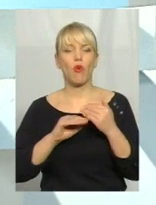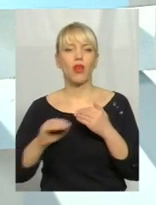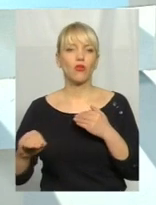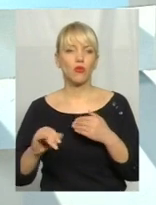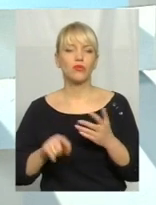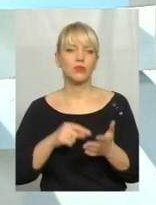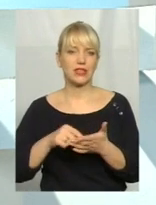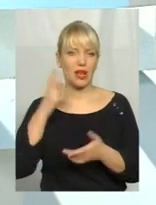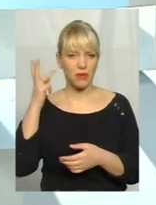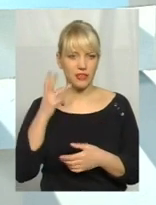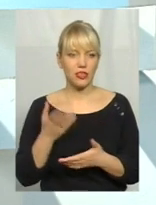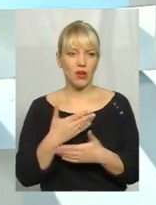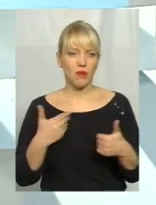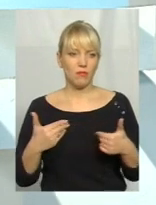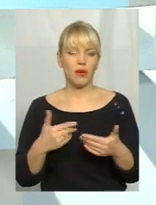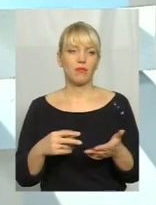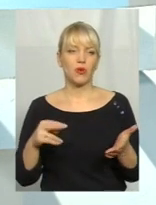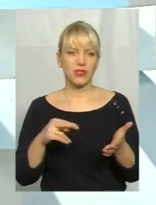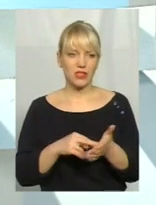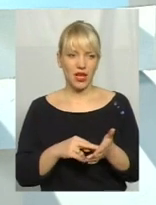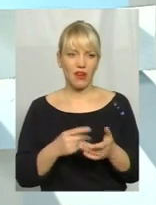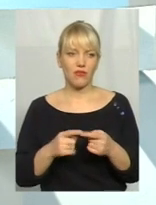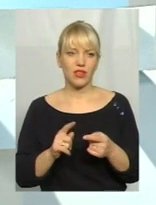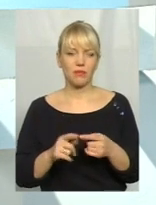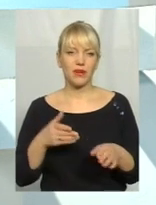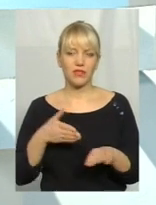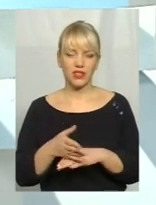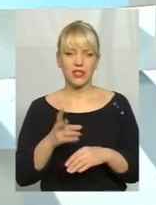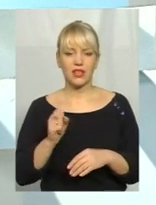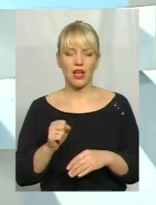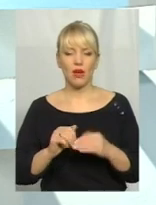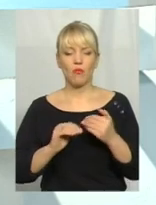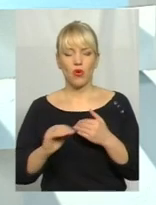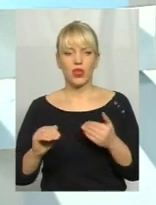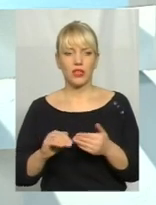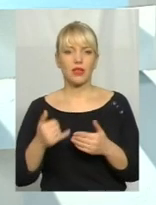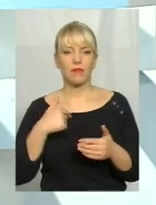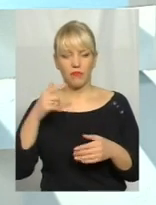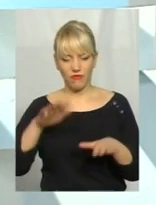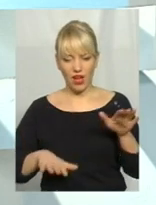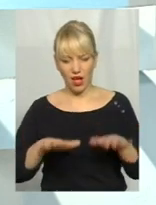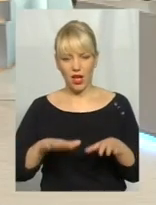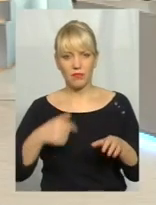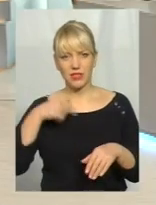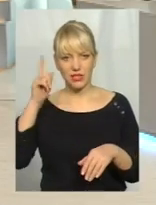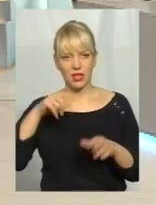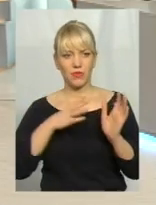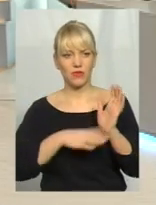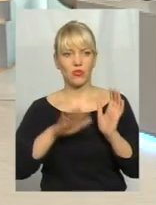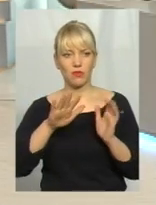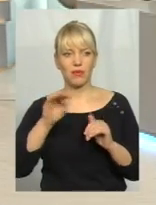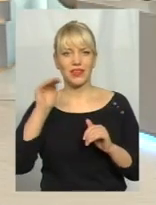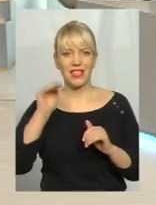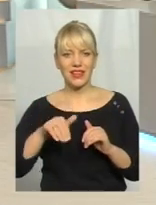Хмельницького. Ми поставили ваги при візі на полігон, і тепер ми чітко знаємо, що ми маємо до 95 тисяч тонн в рік